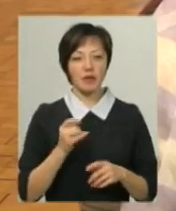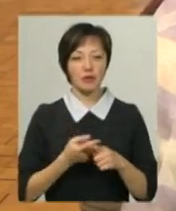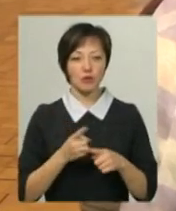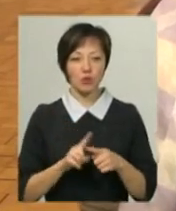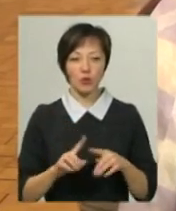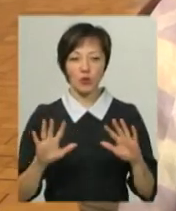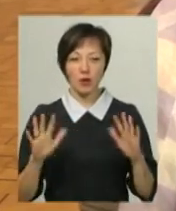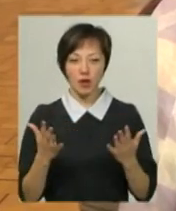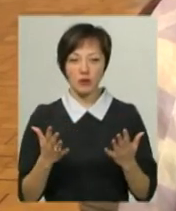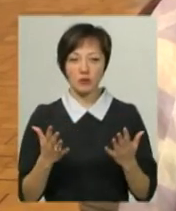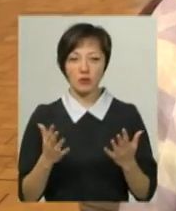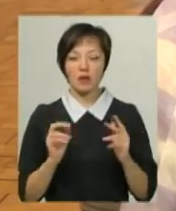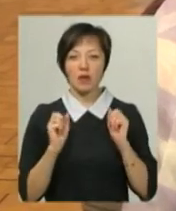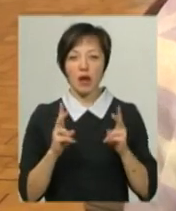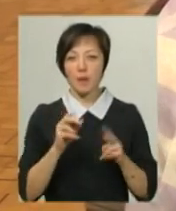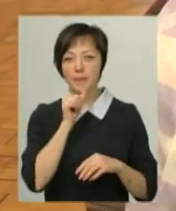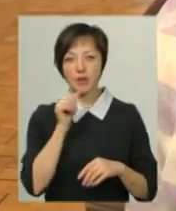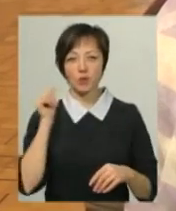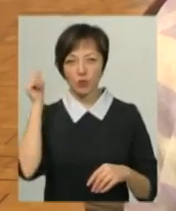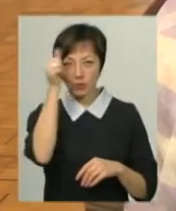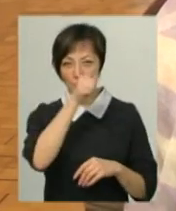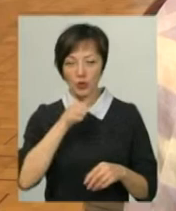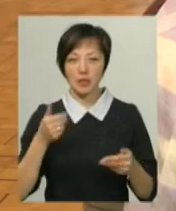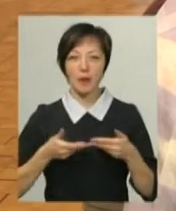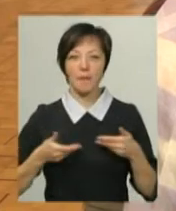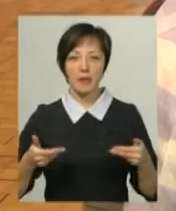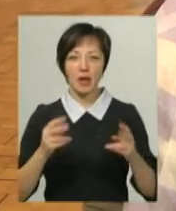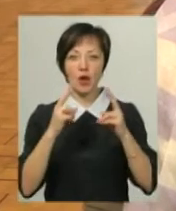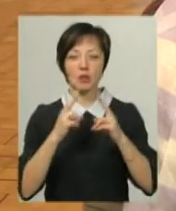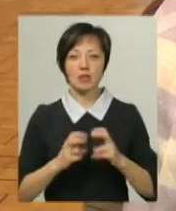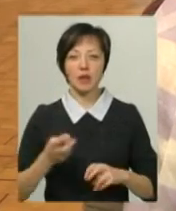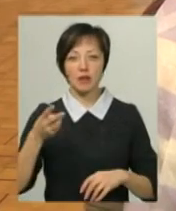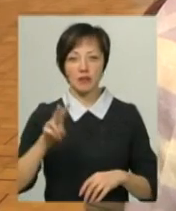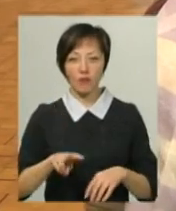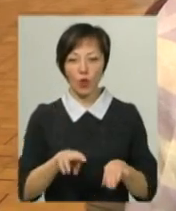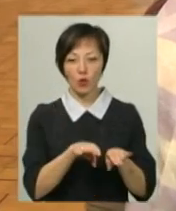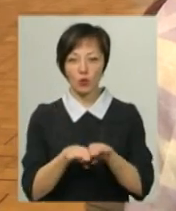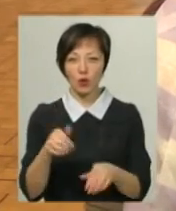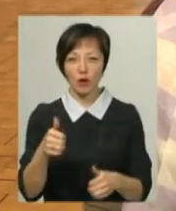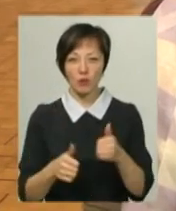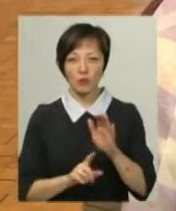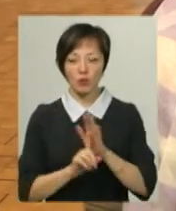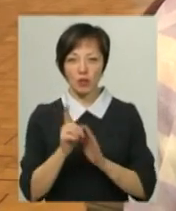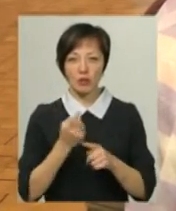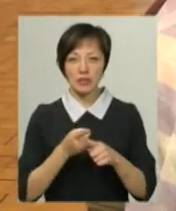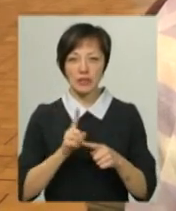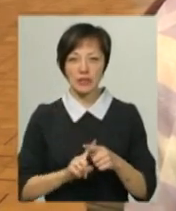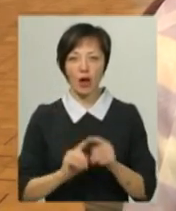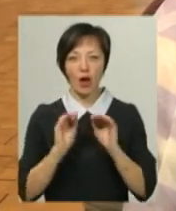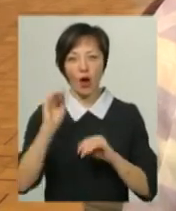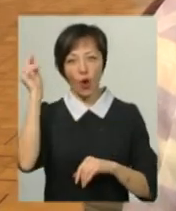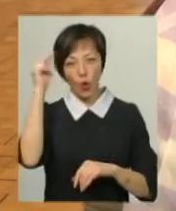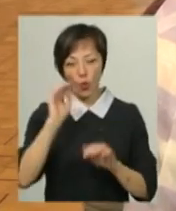разу, як і в минулому році, ми розглядали в двох турах роботи. Спочатку це учні,